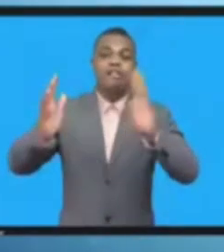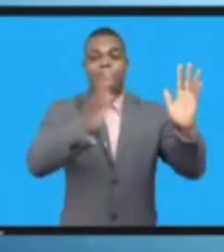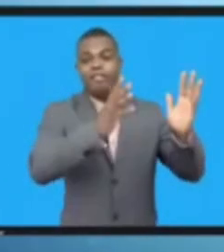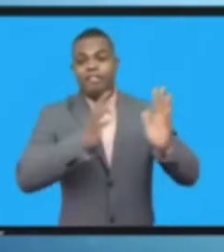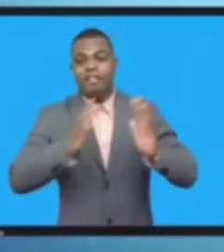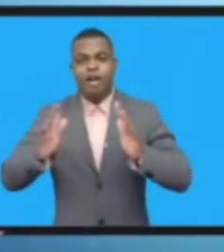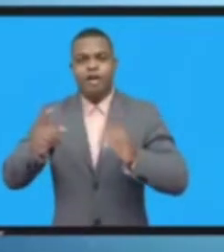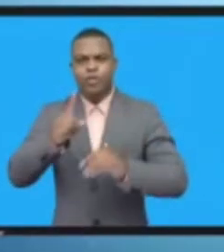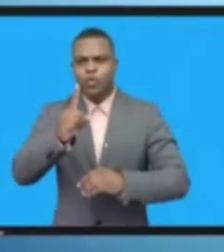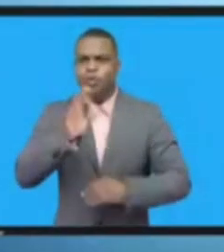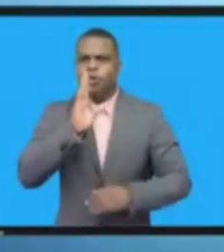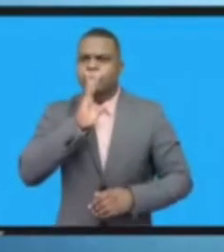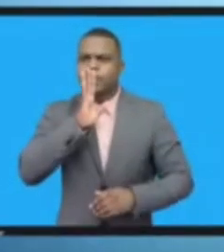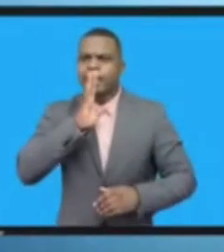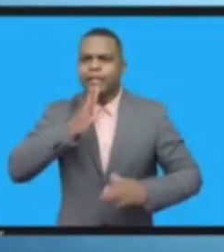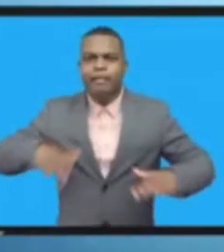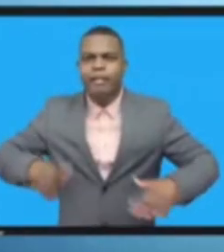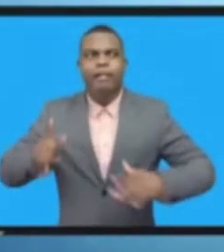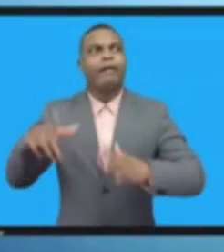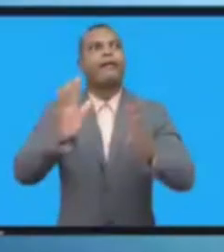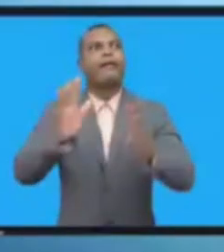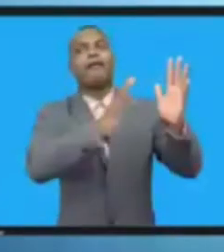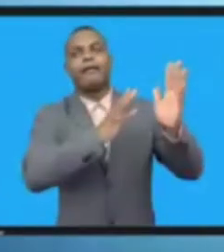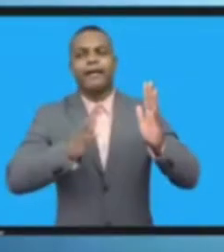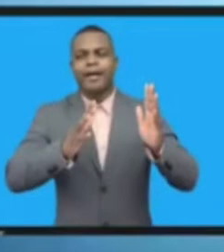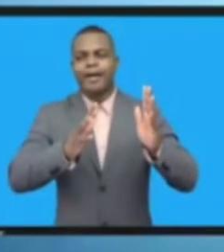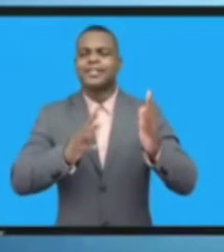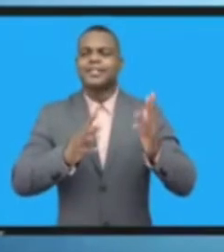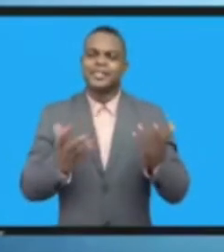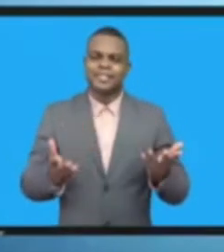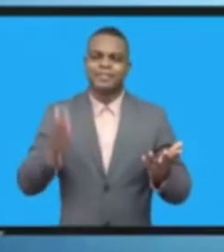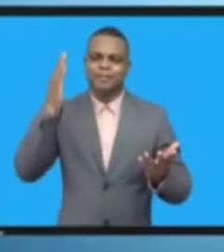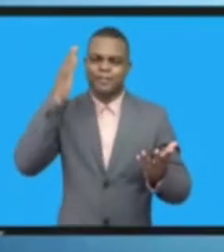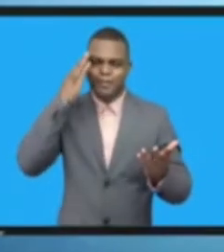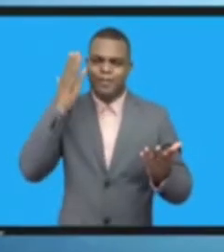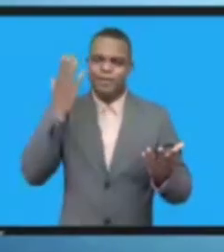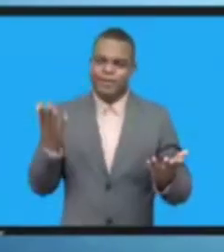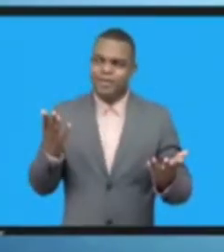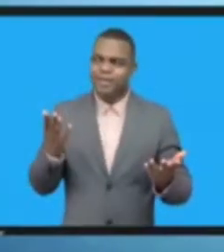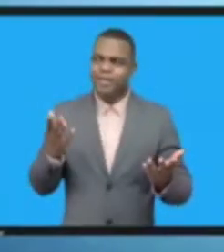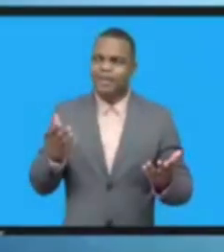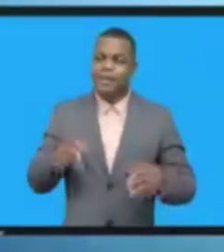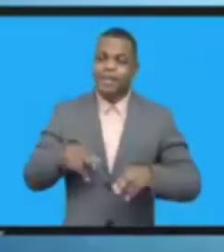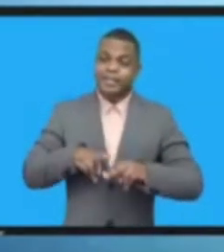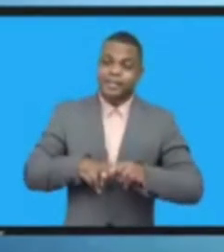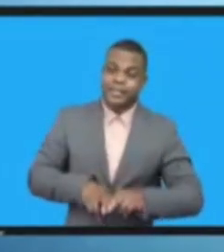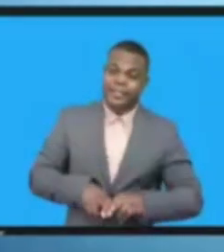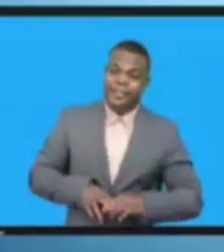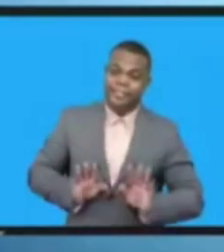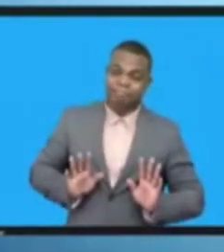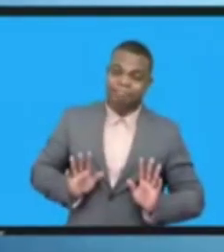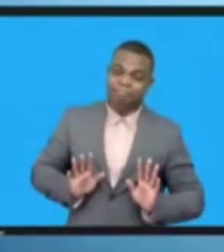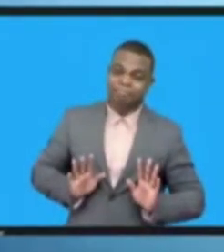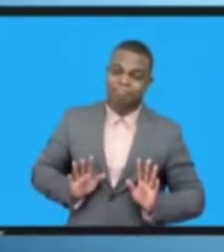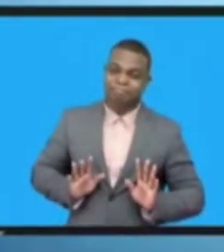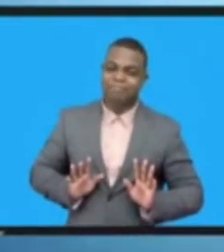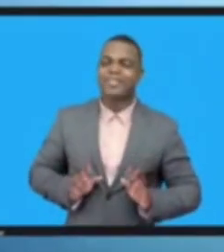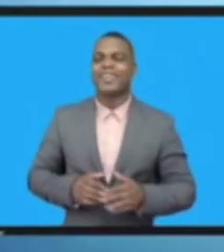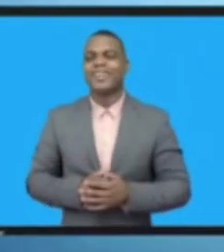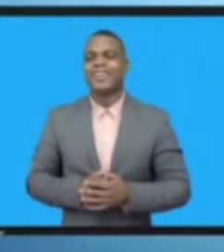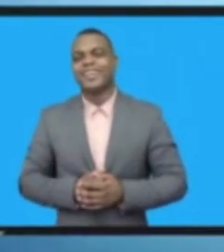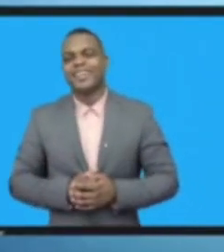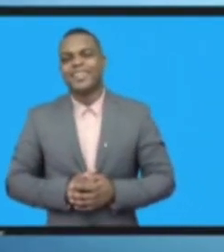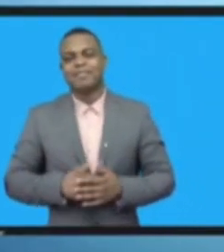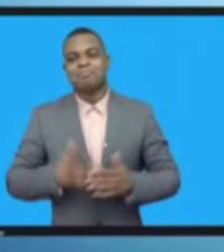الوقت مناسبا لكي تعود إلى مقعدك لأن الوضع لن يكون أفضل من ذلك إنني أثمن هذه الفرصة